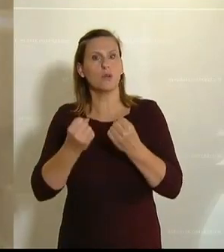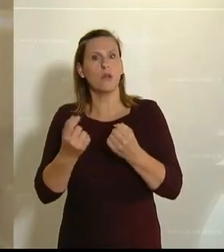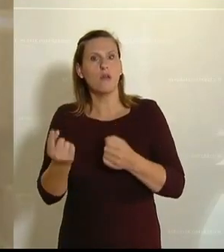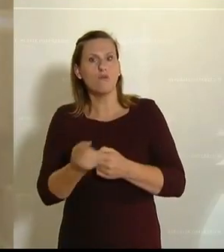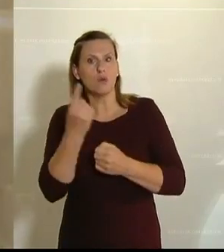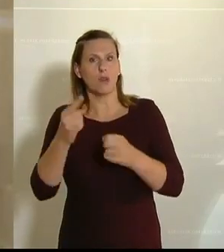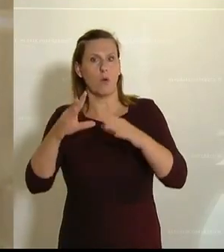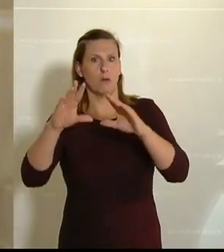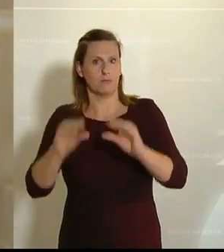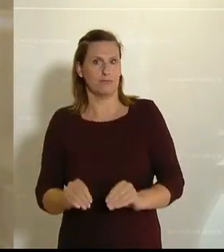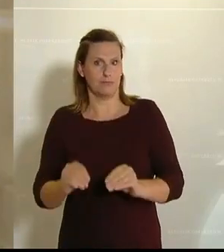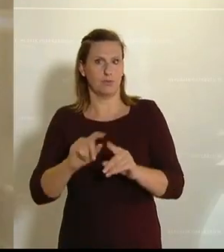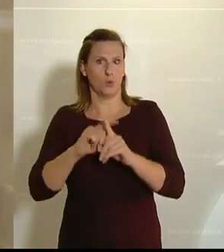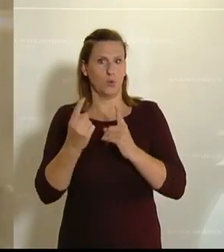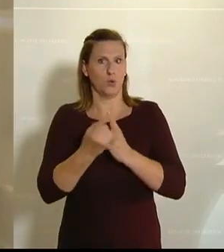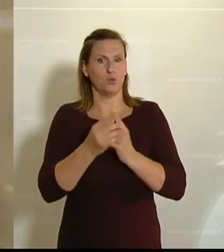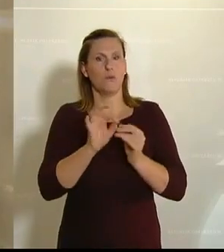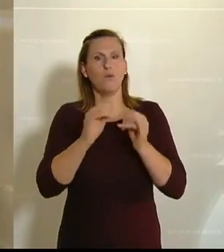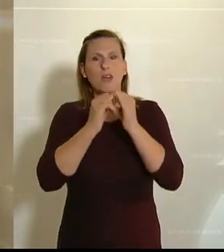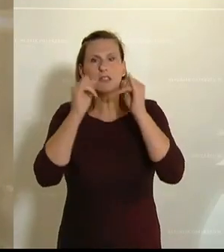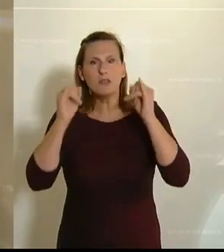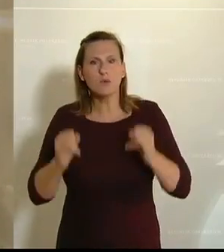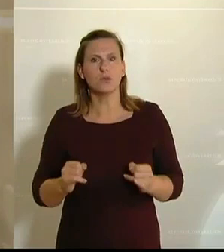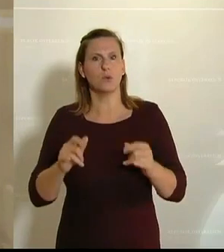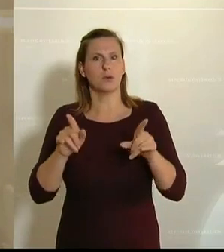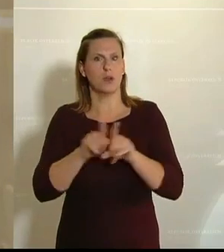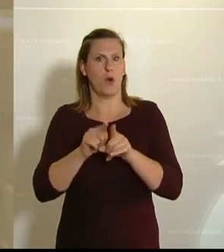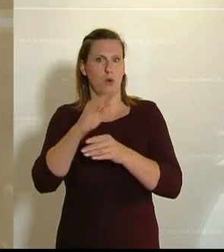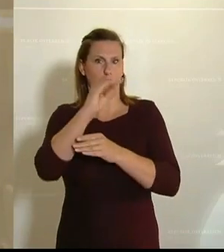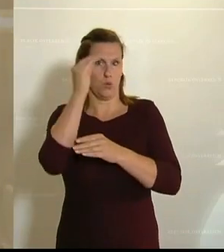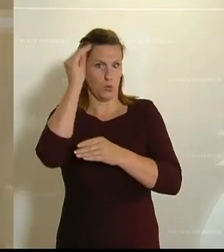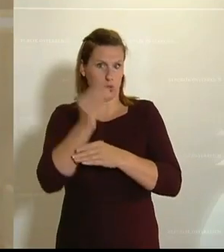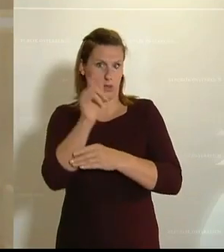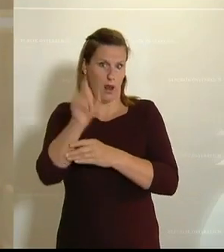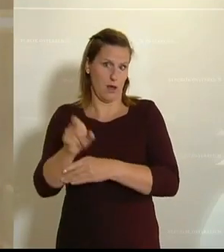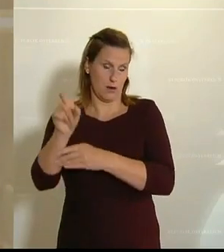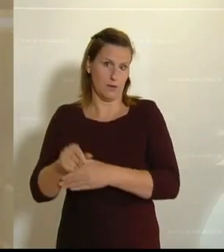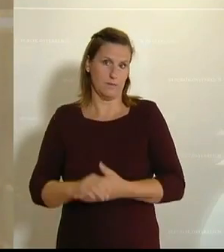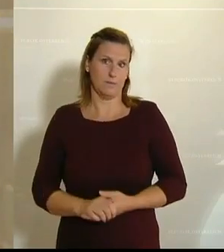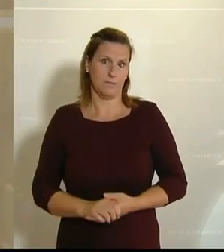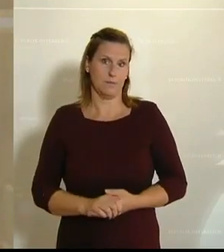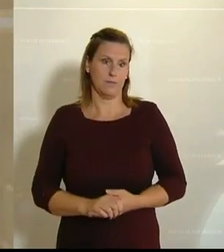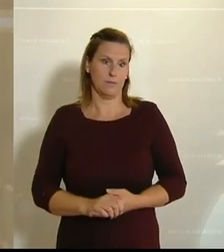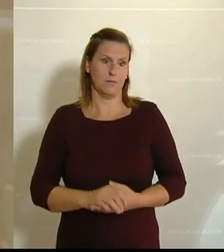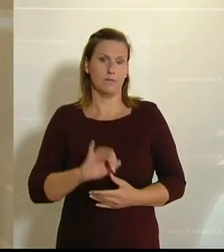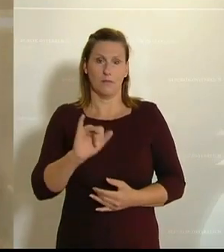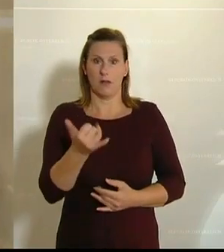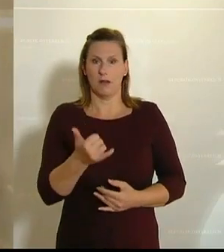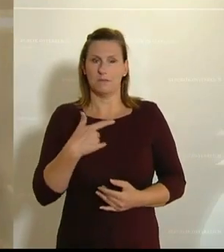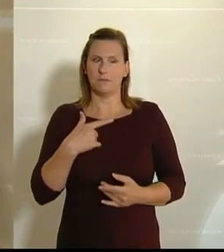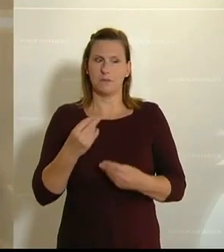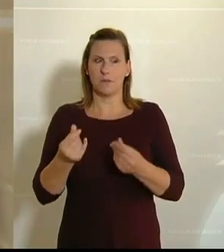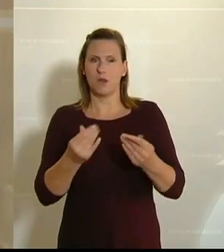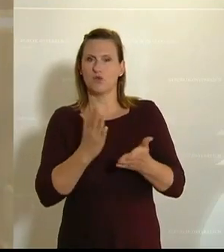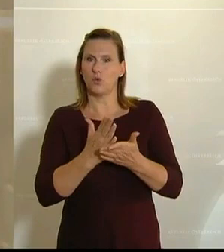Kulturbereich, für die Institutionen und die Künstler. Ja, das kommt mir irgendwie